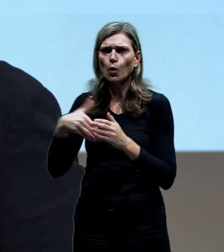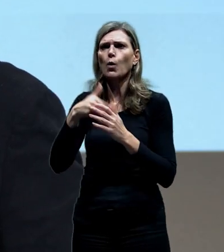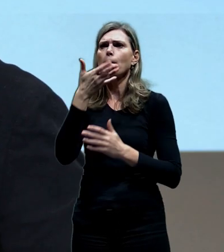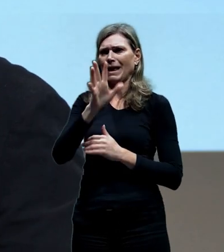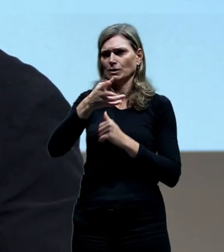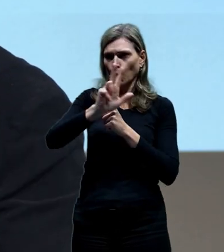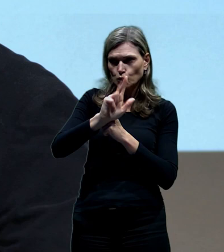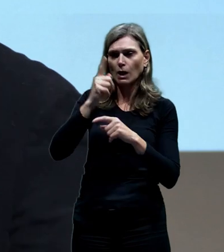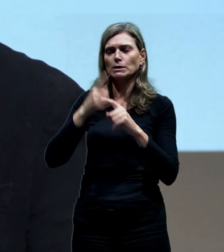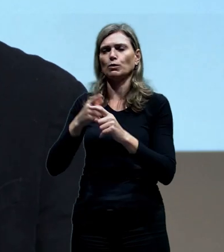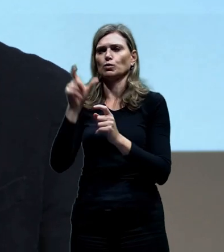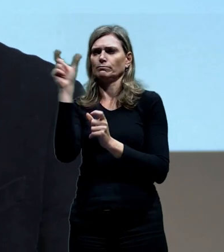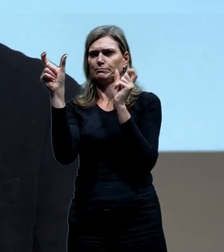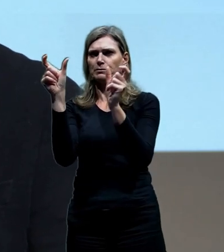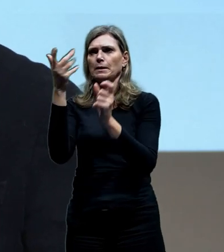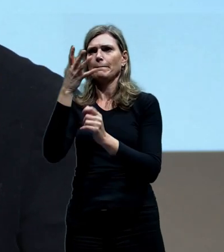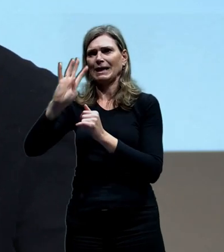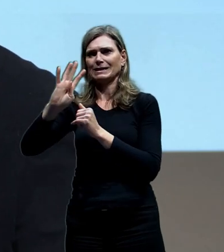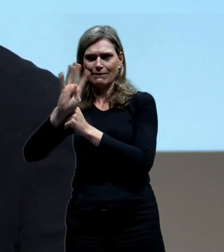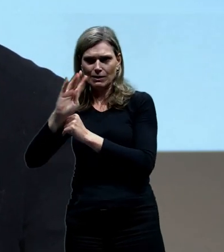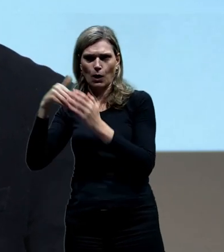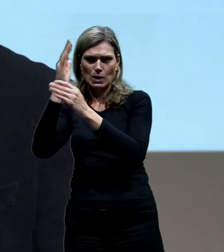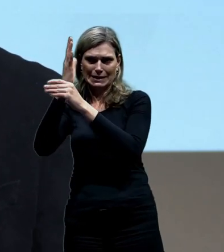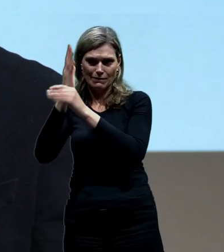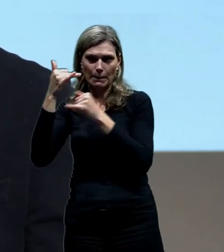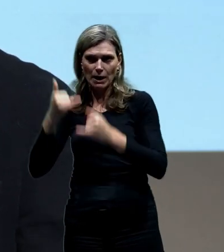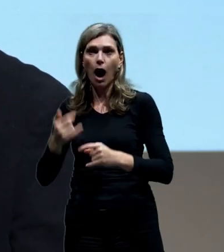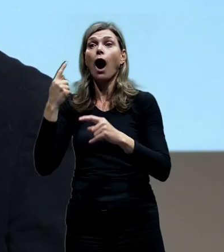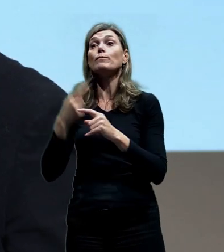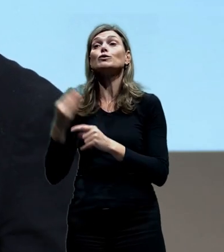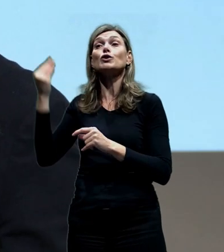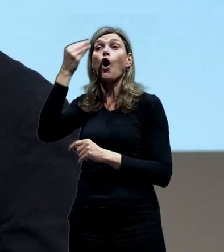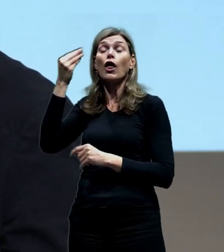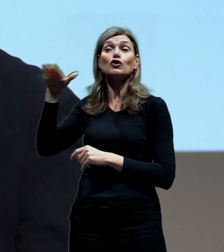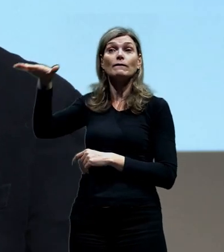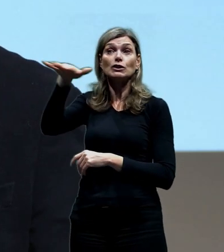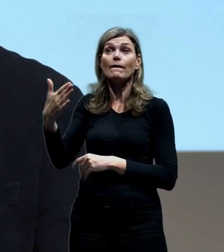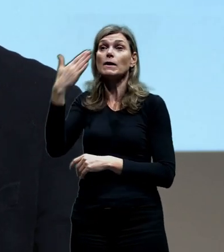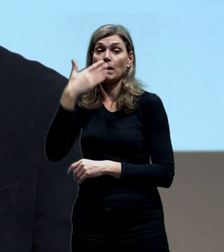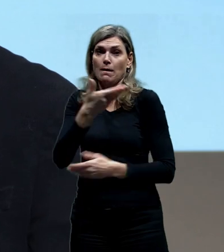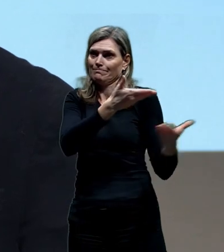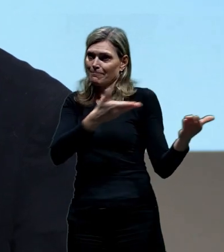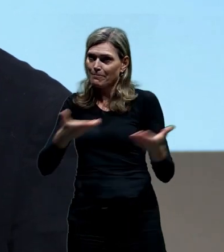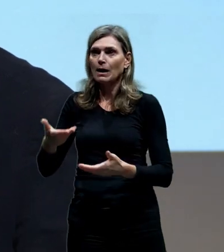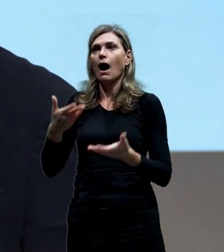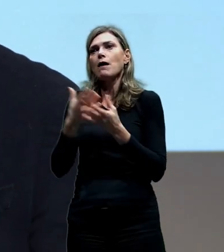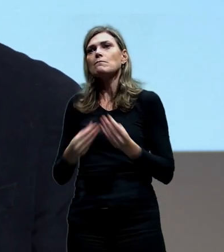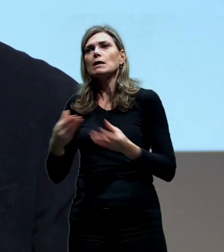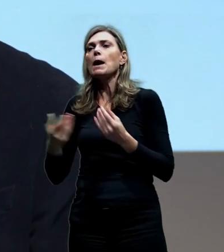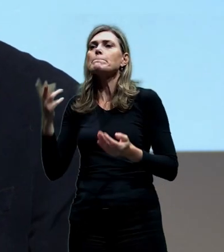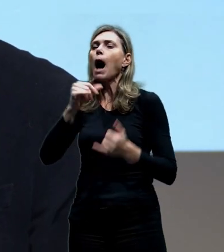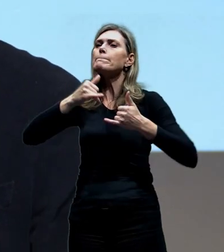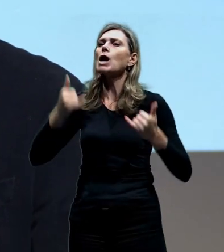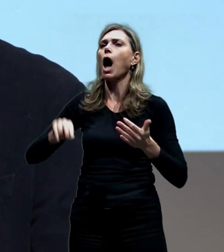519. Teď už jsem pozvu Jana Semeráda s prezentací právě o hlašovičkách, o těch variantách, které zvažujeme nebo které Praha